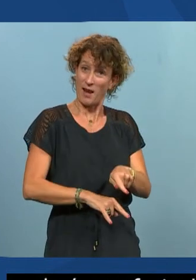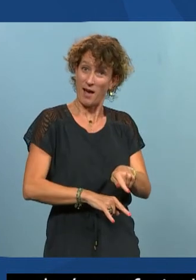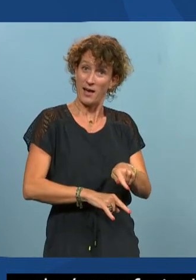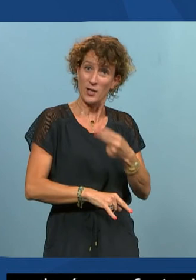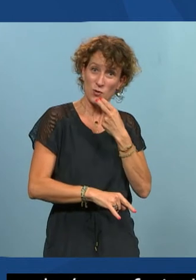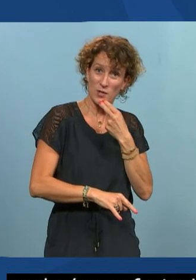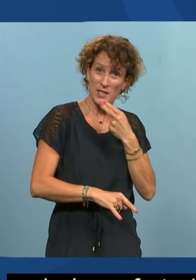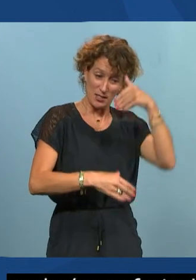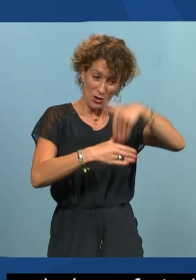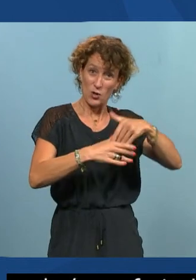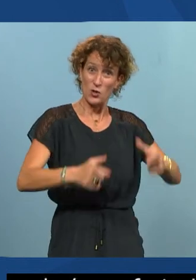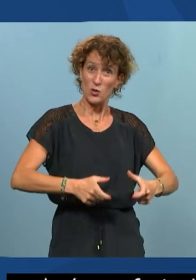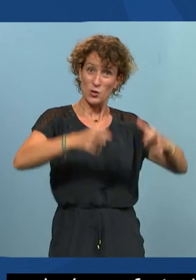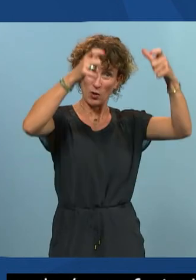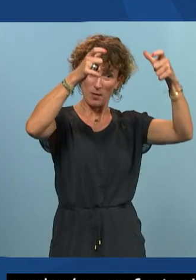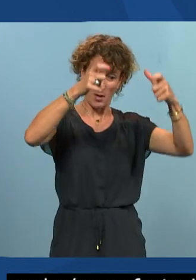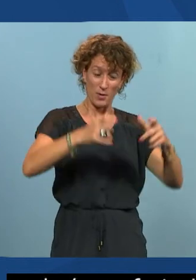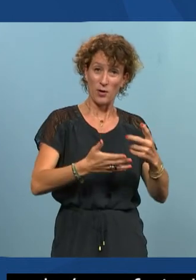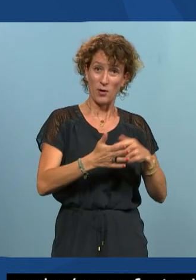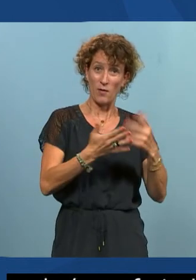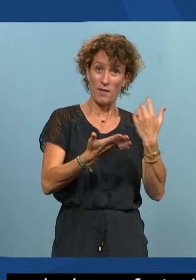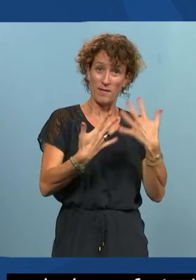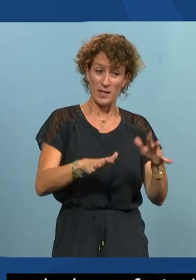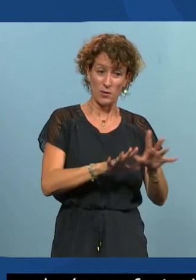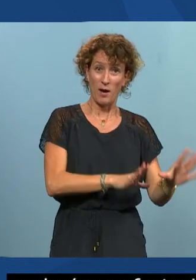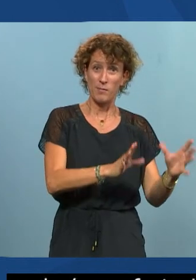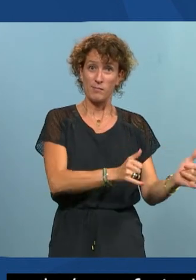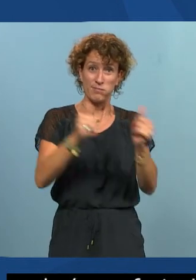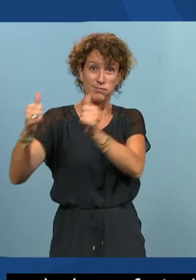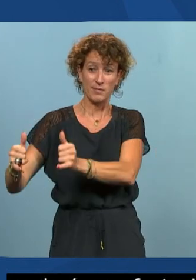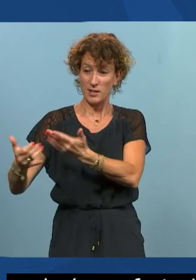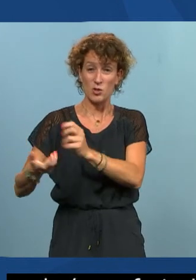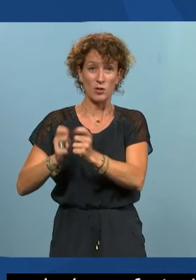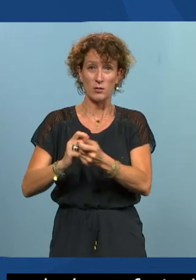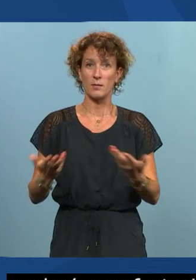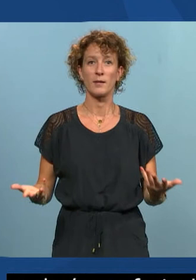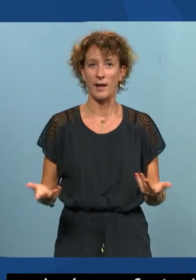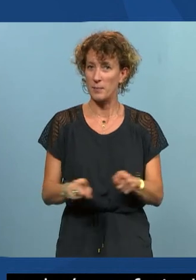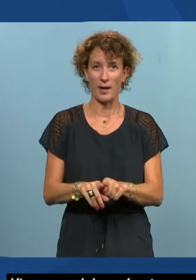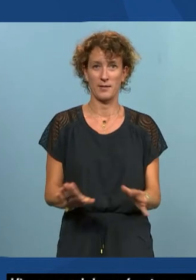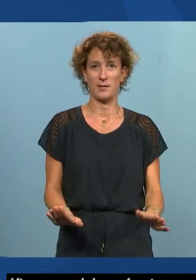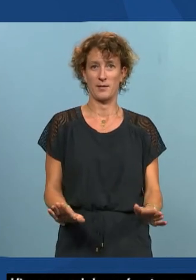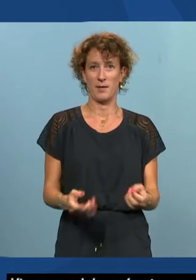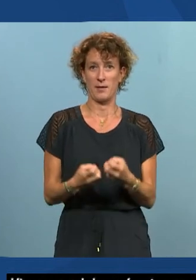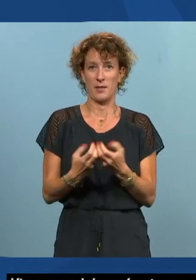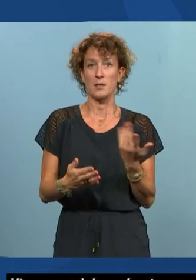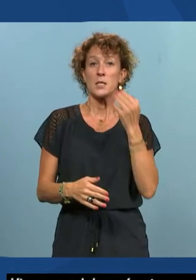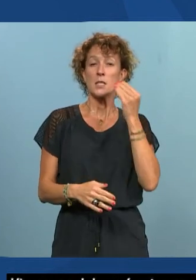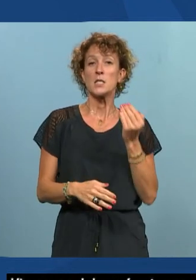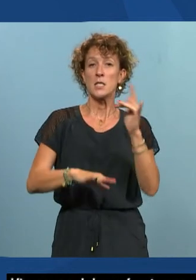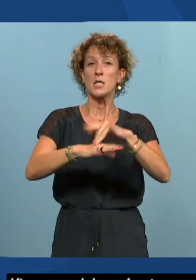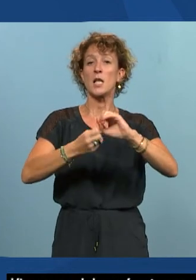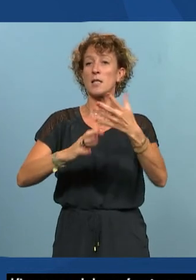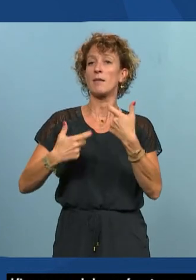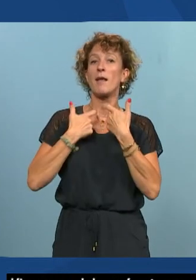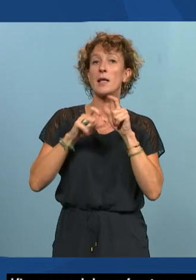'utiliser dans l'immeuble et puis quand tu sortiras tu reprendras ton fauteuil pourquoi c'est la même chose ? parce que quelqu'un qui va arriver sur un site internet qui n'est pas